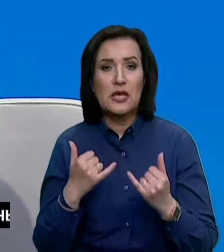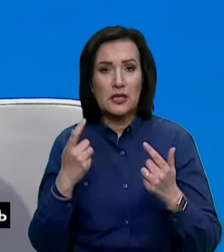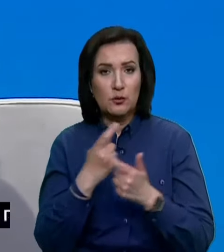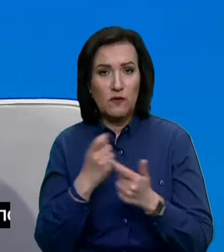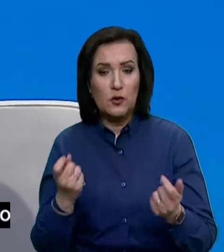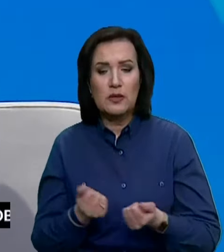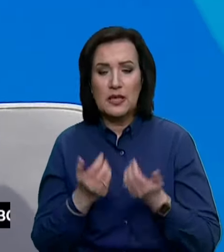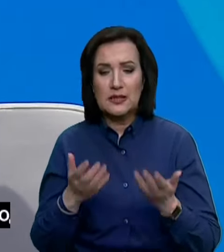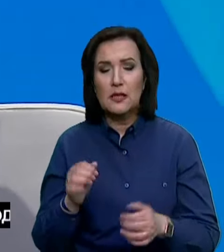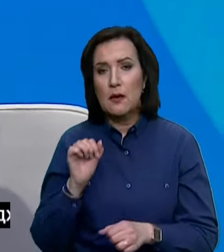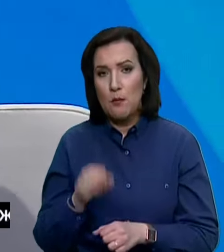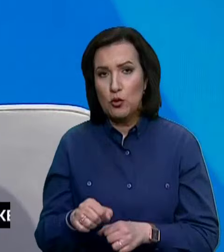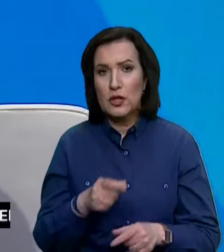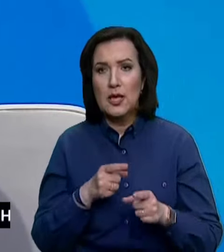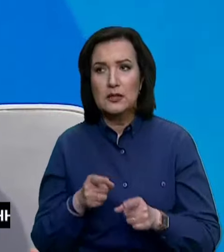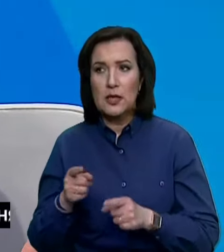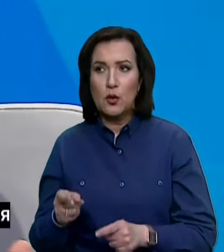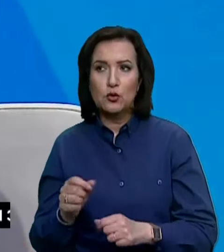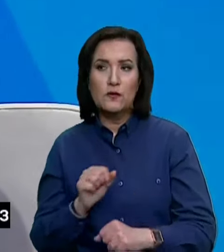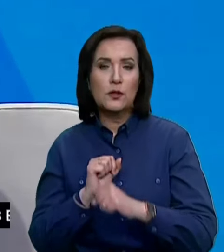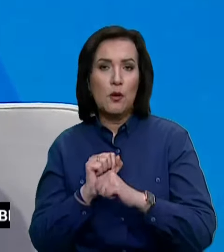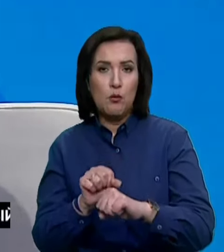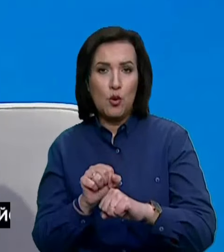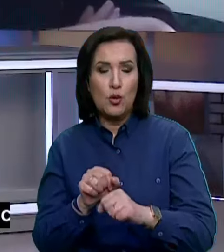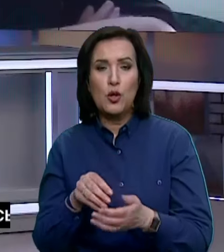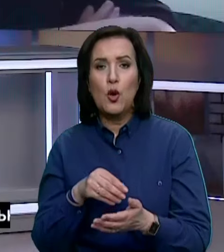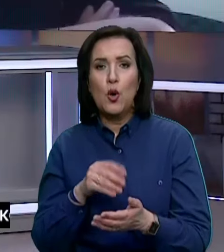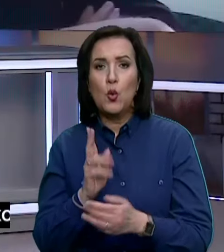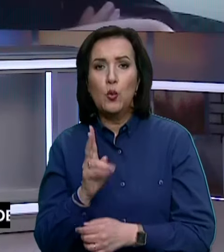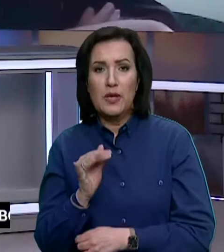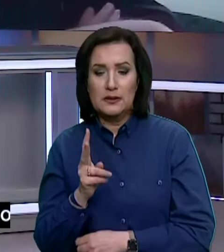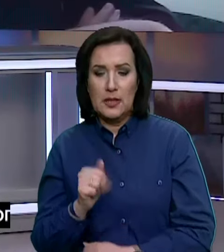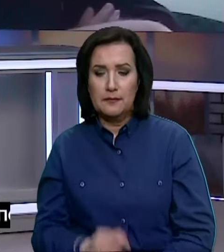повідомили, наскільки вона може загрожувати обороні, зокрема, Куп'янська?